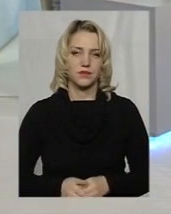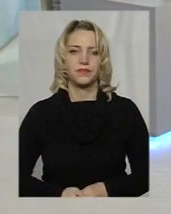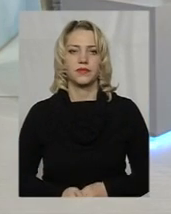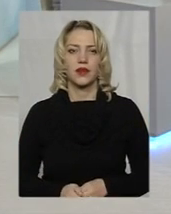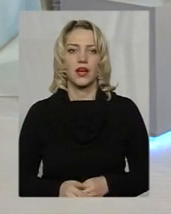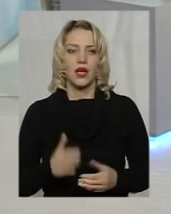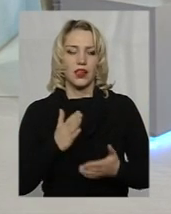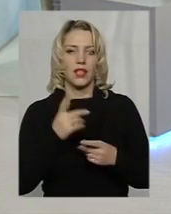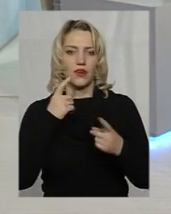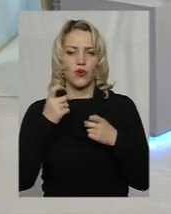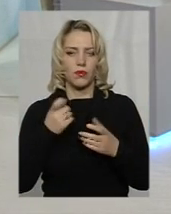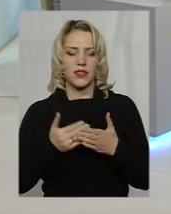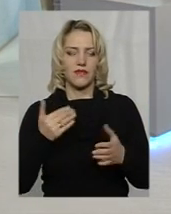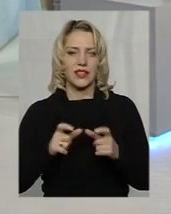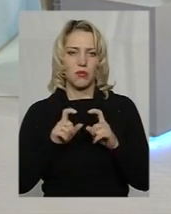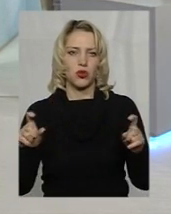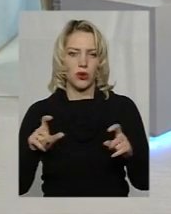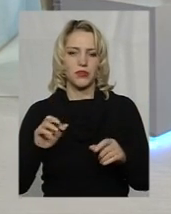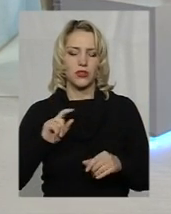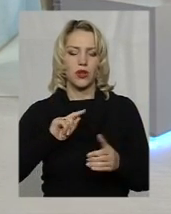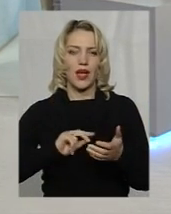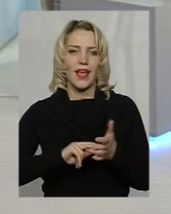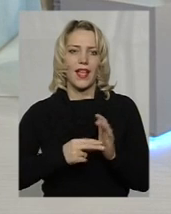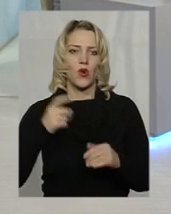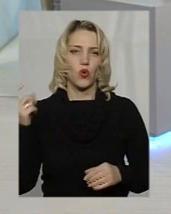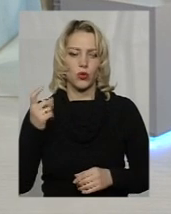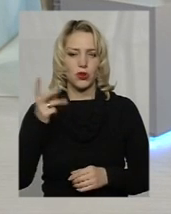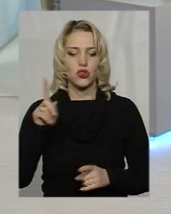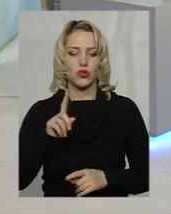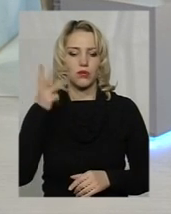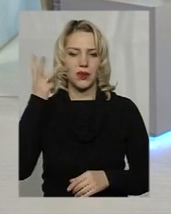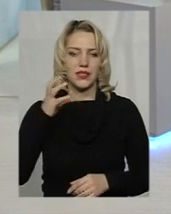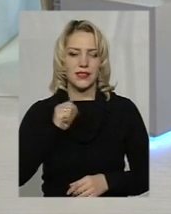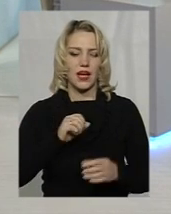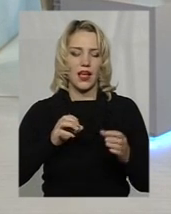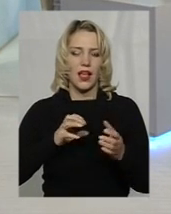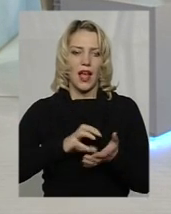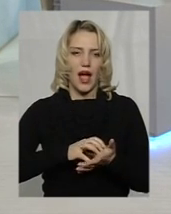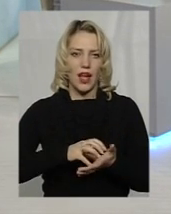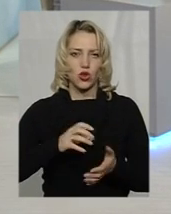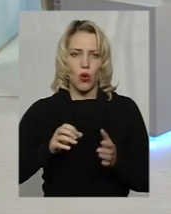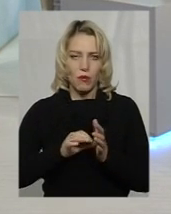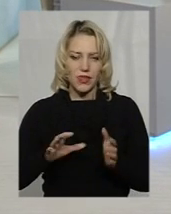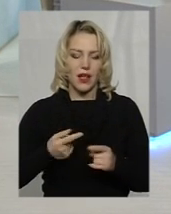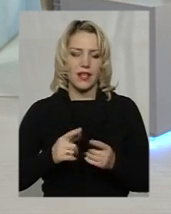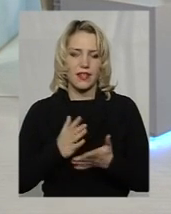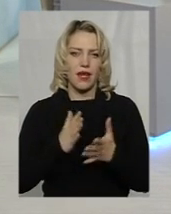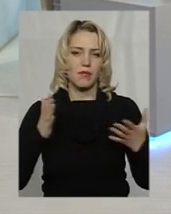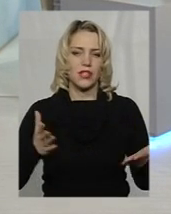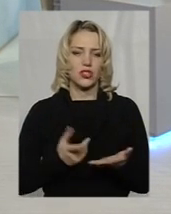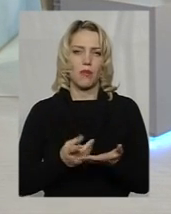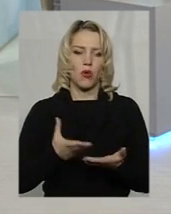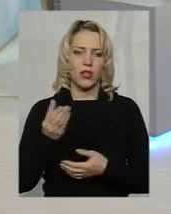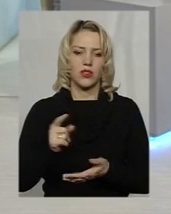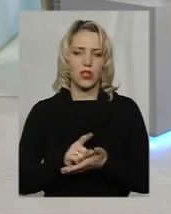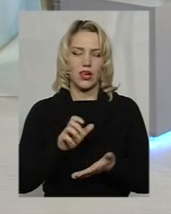Є інформація від Департаменту економіки, що Хмельницька АТОМна є найбільшим платником податків в області. Змоделюємо